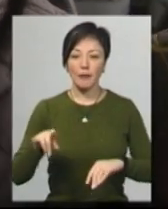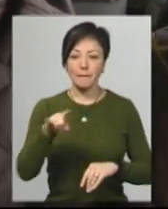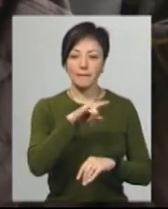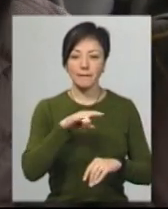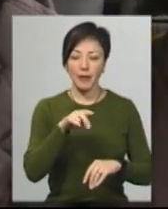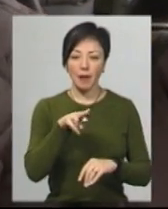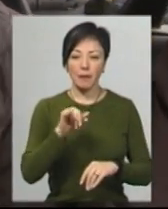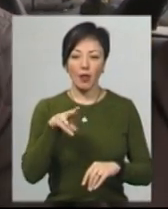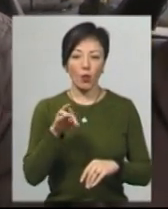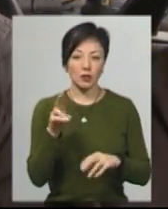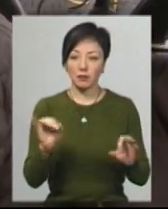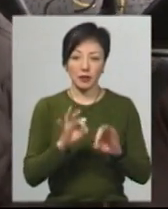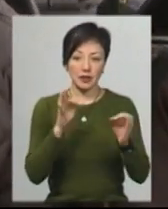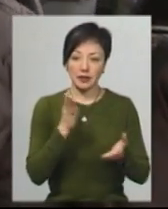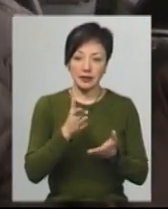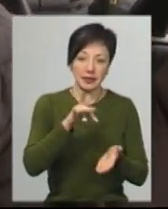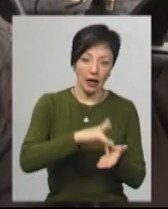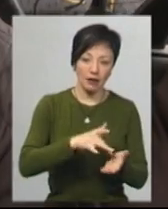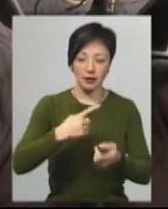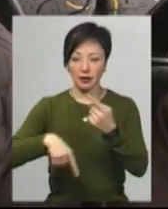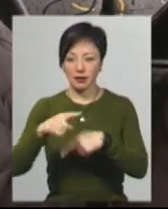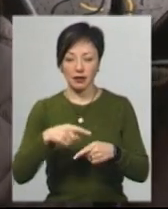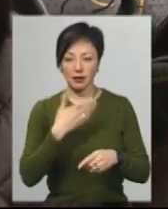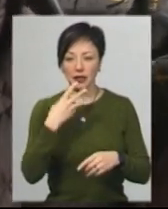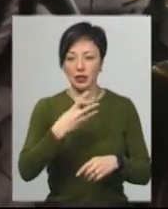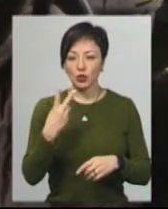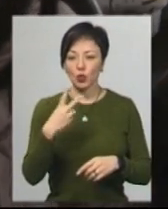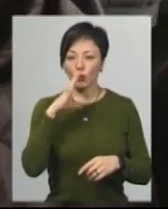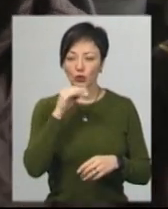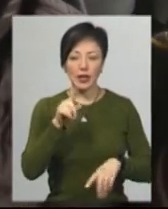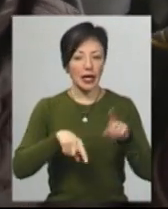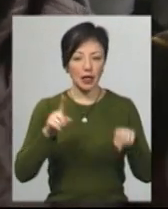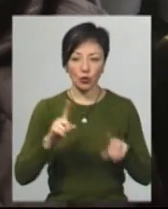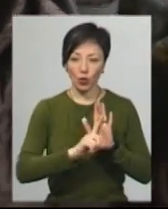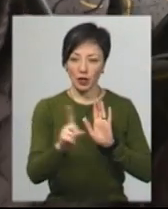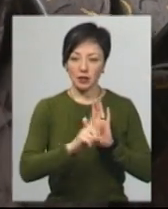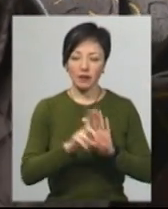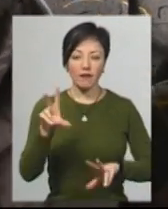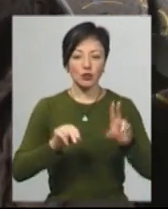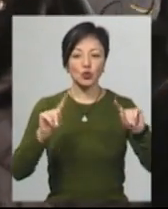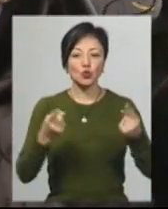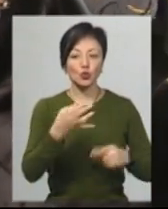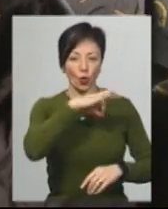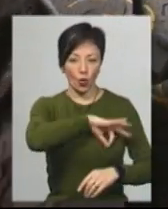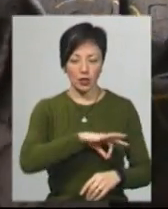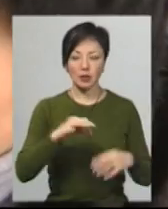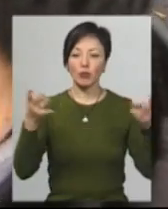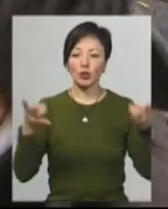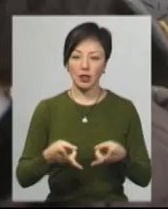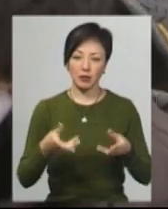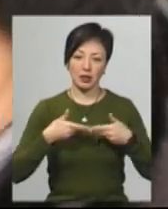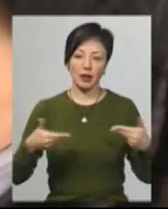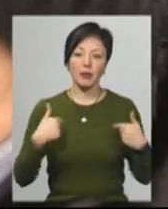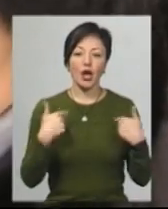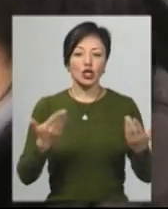-пілотськи взагалі добре. Це ні до центру, ні назад. 32-й дуже рідко ходить. Я вважаю, що він дуже корисний і потрібний нам.